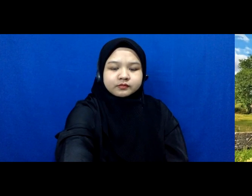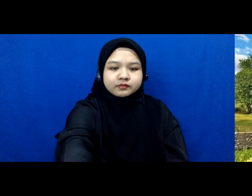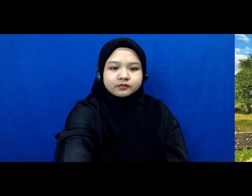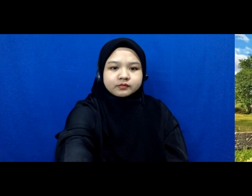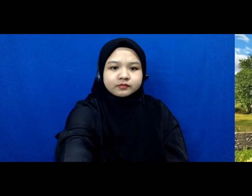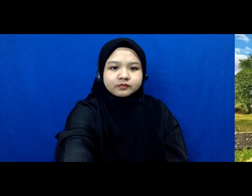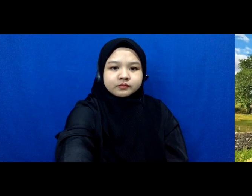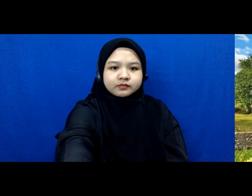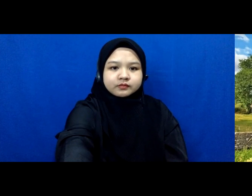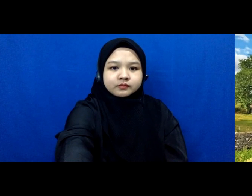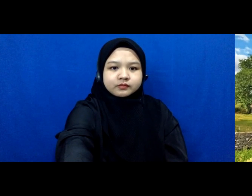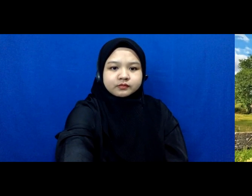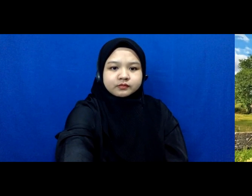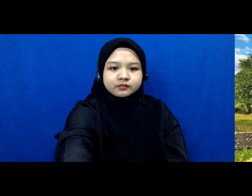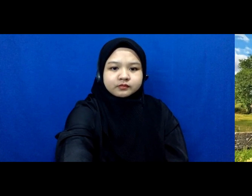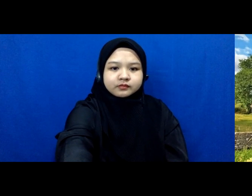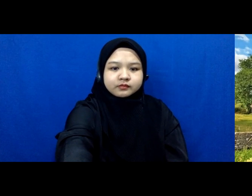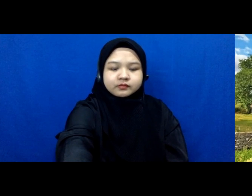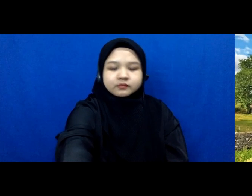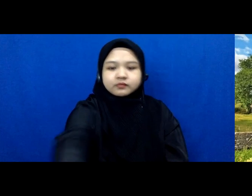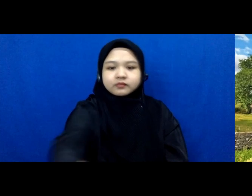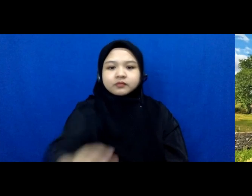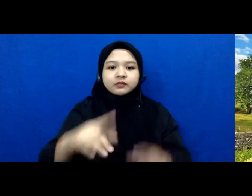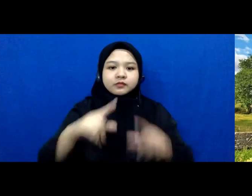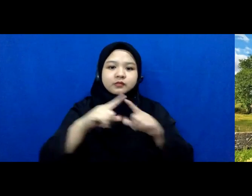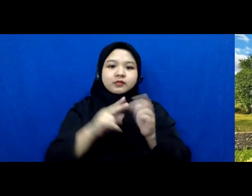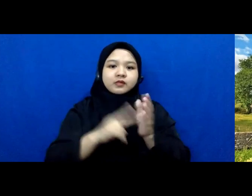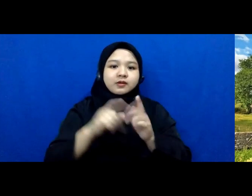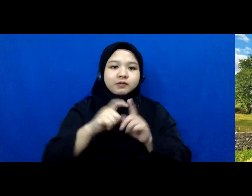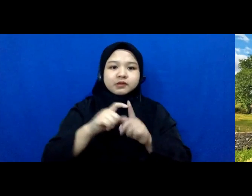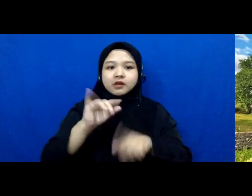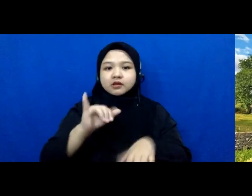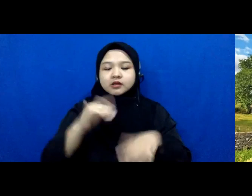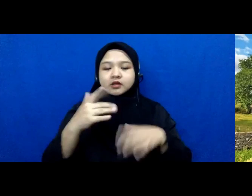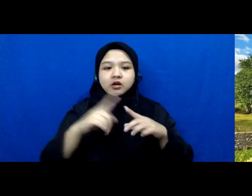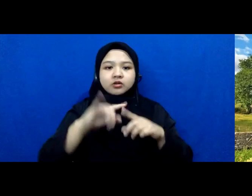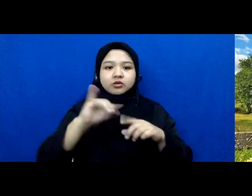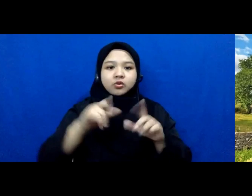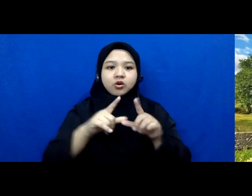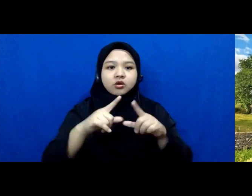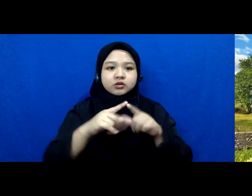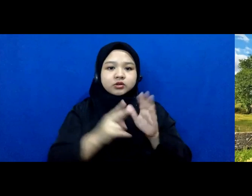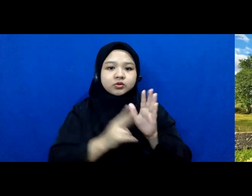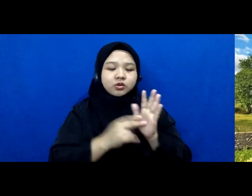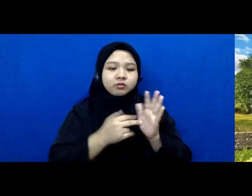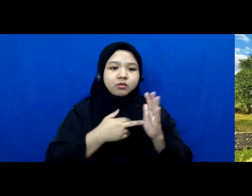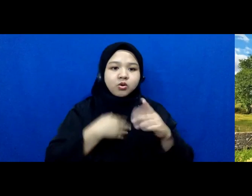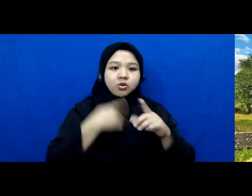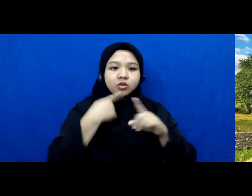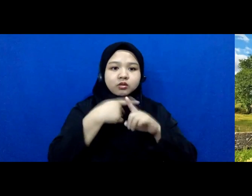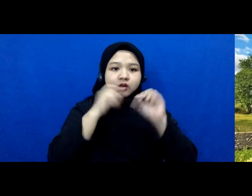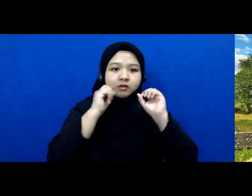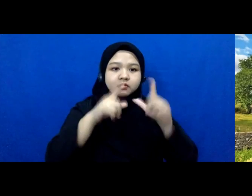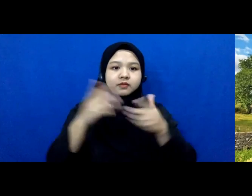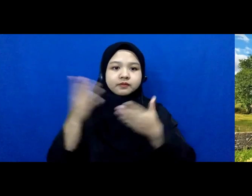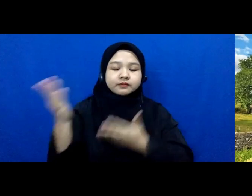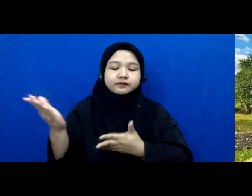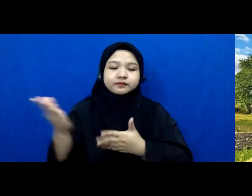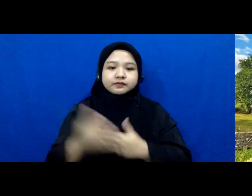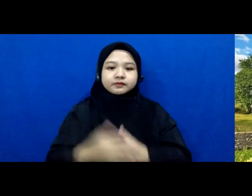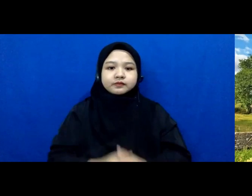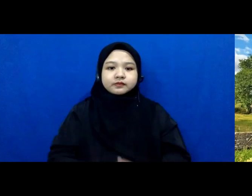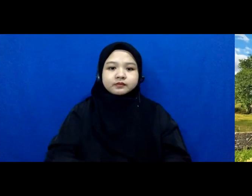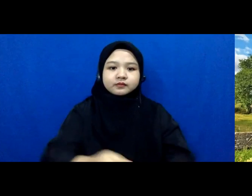apakah mau menambahkan mas Anjiwan sama mas Andi ini kayaknya ada yang komentar ya atau ada yang bertanya